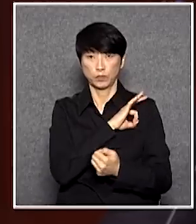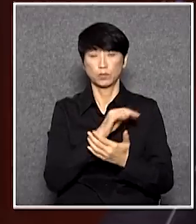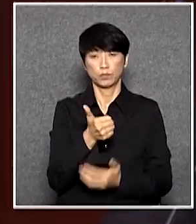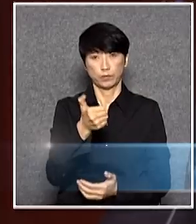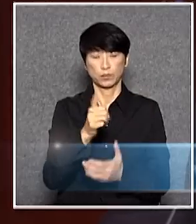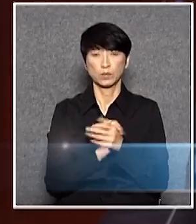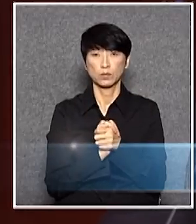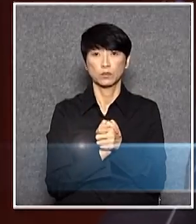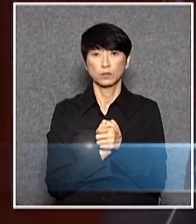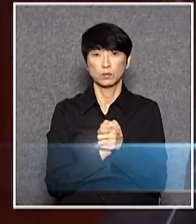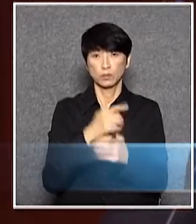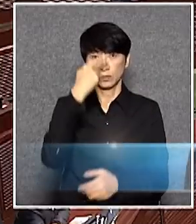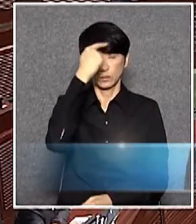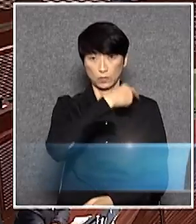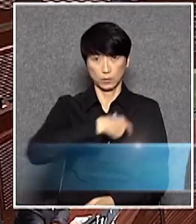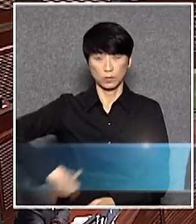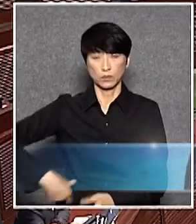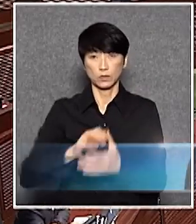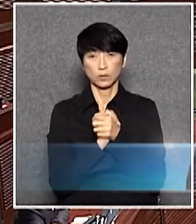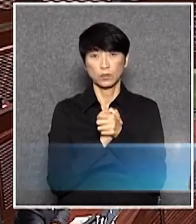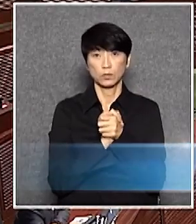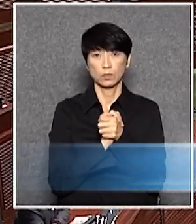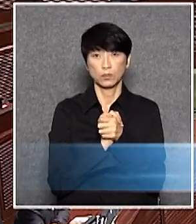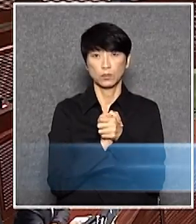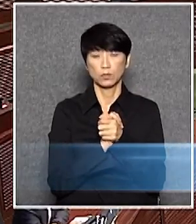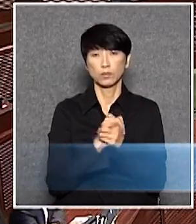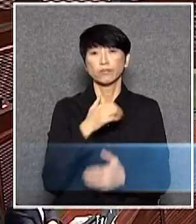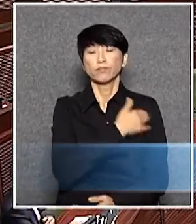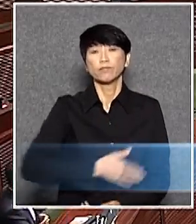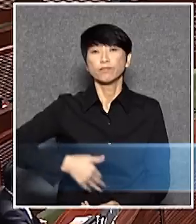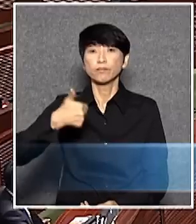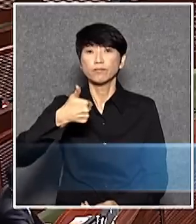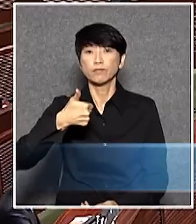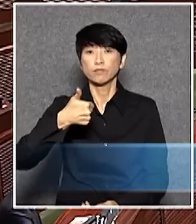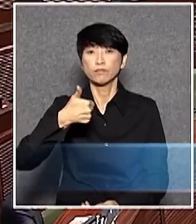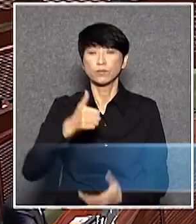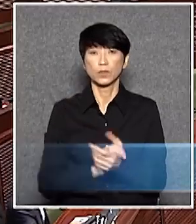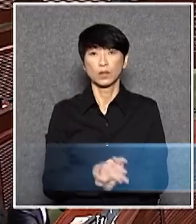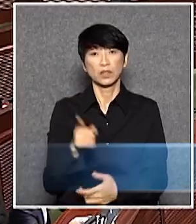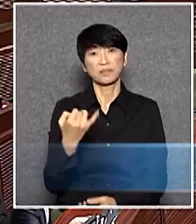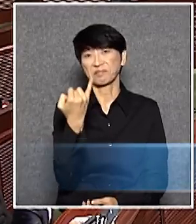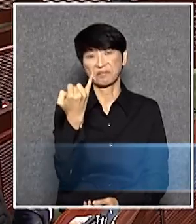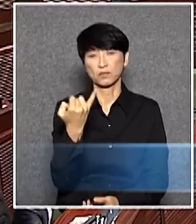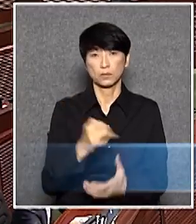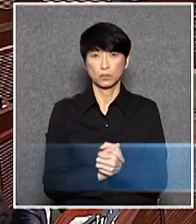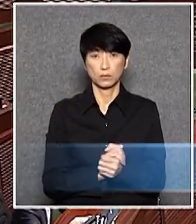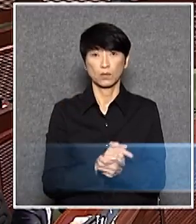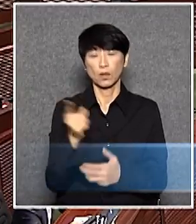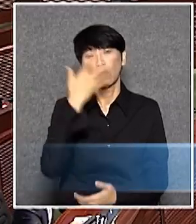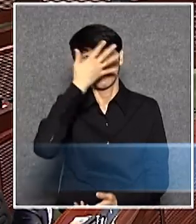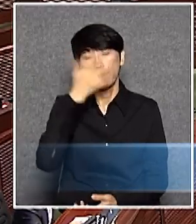梁國雄議員主人你好 周高你好 胡桃